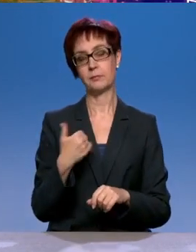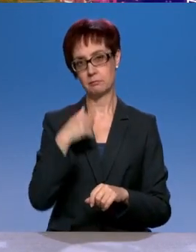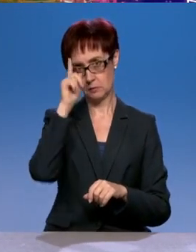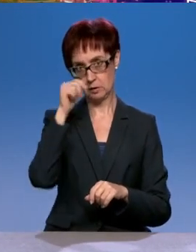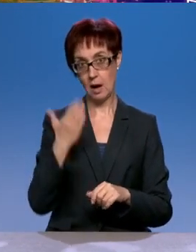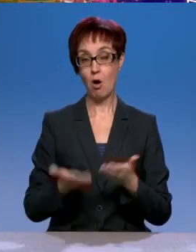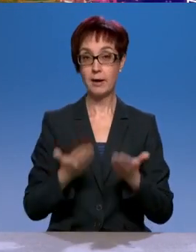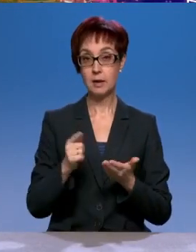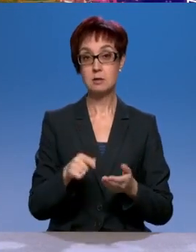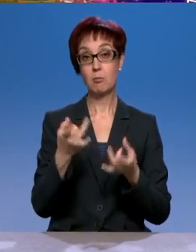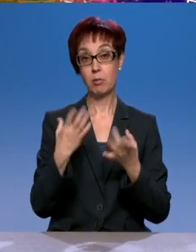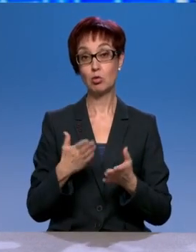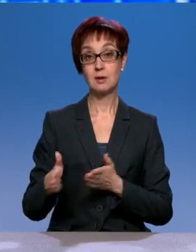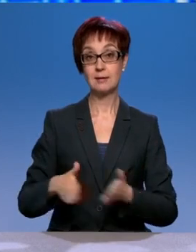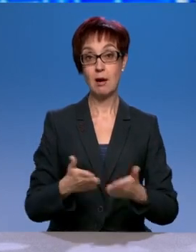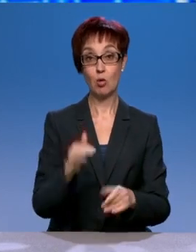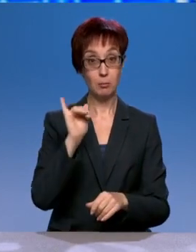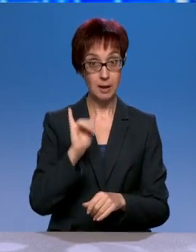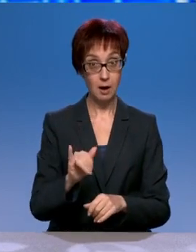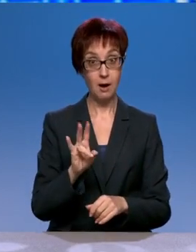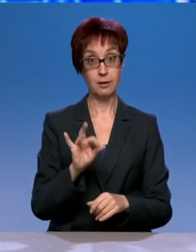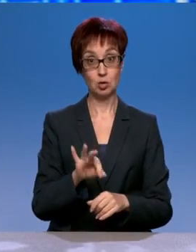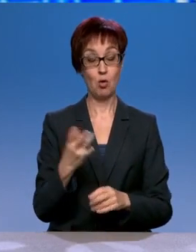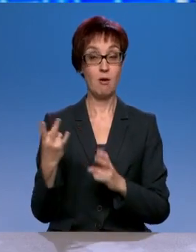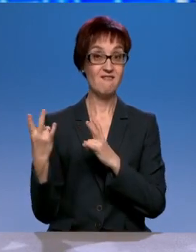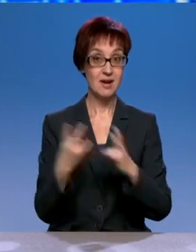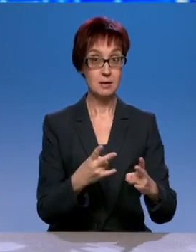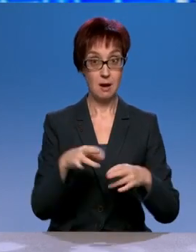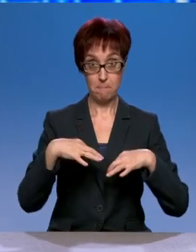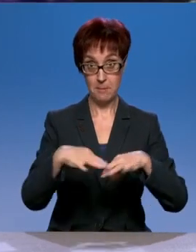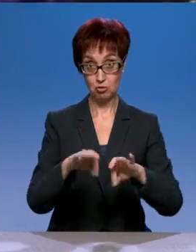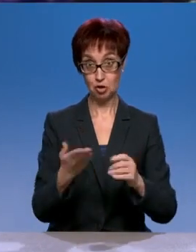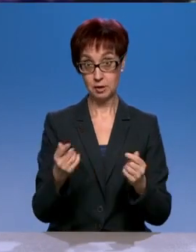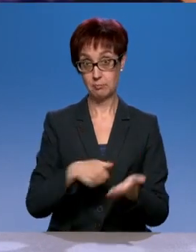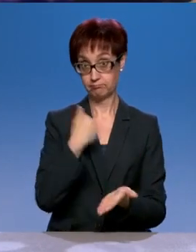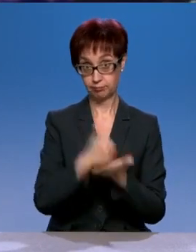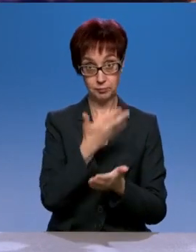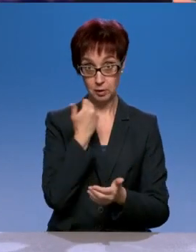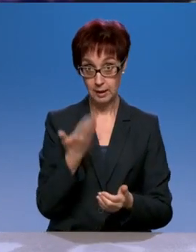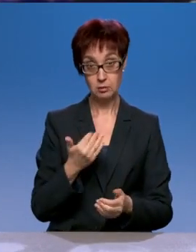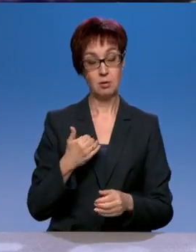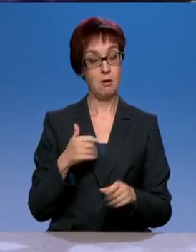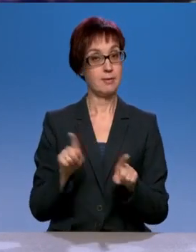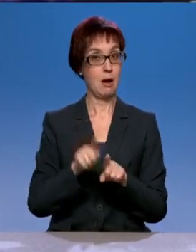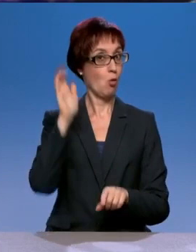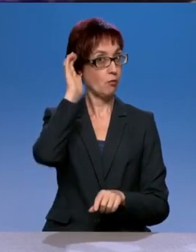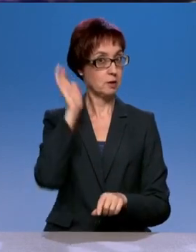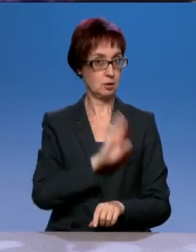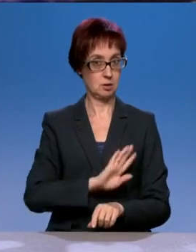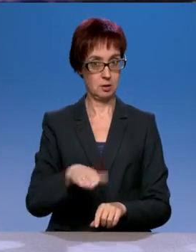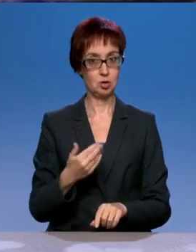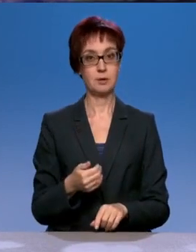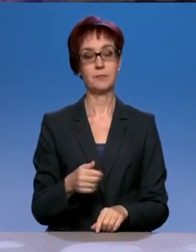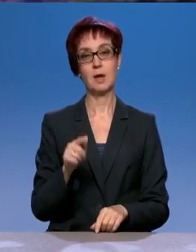честно говоря, я не знаю случаев, чтобы отсудили что-то. Я тоже не слышал, но я могу из жизни привести, обещал рассказать. Это было 26